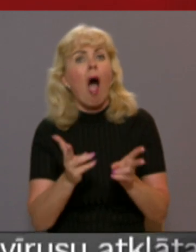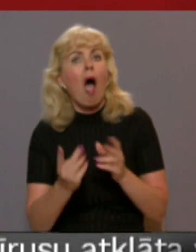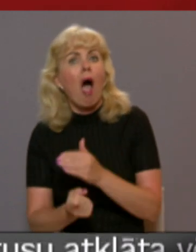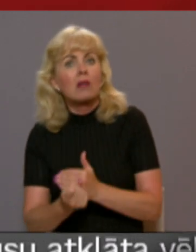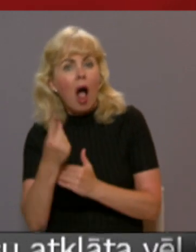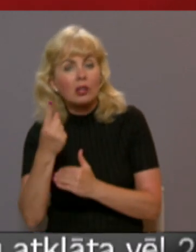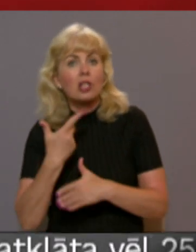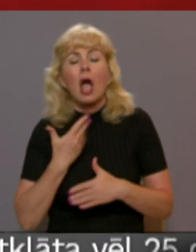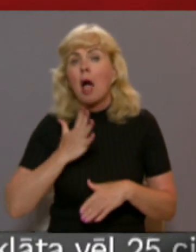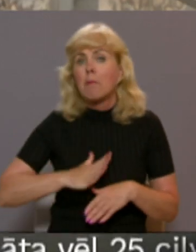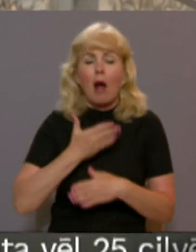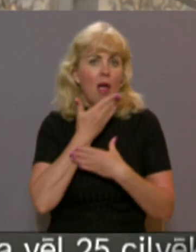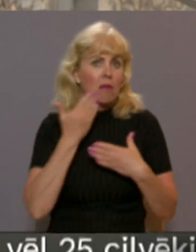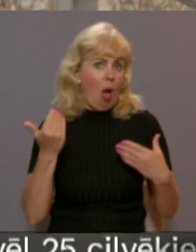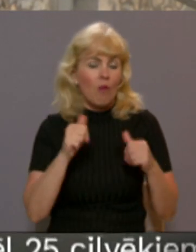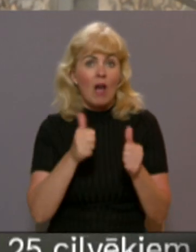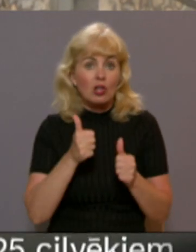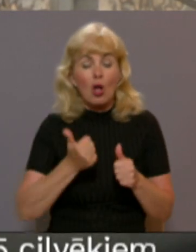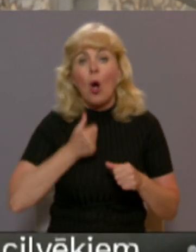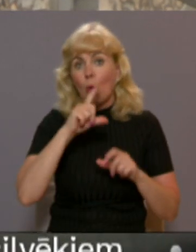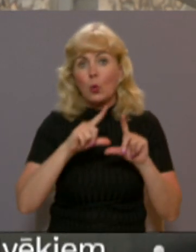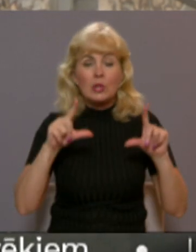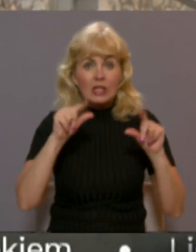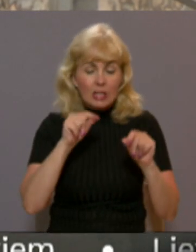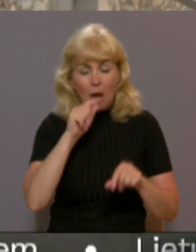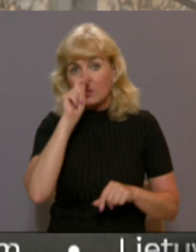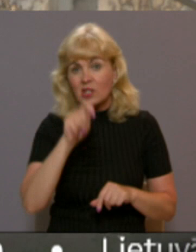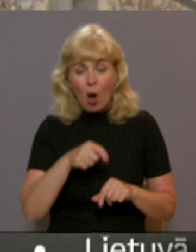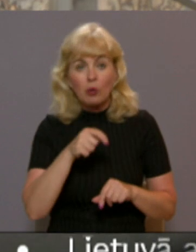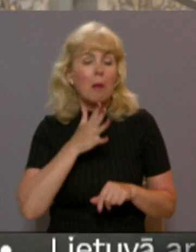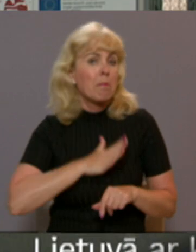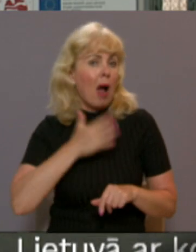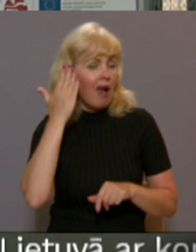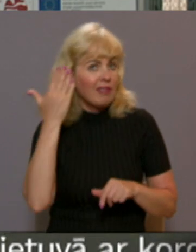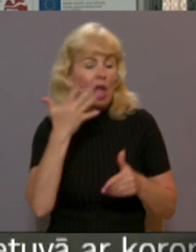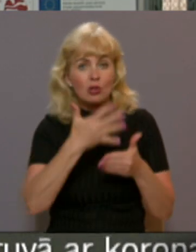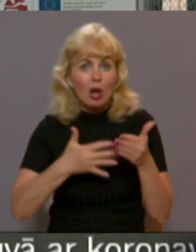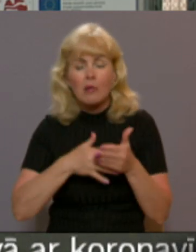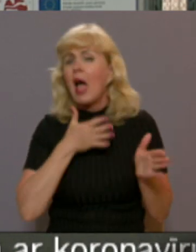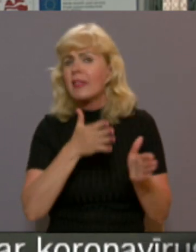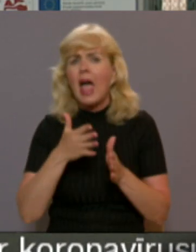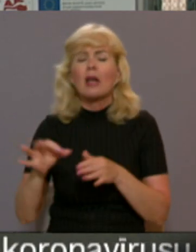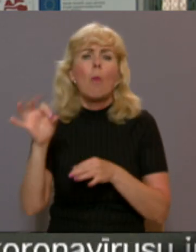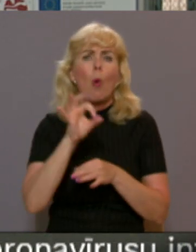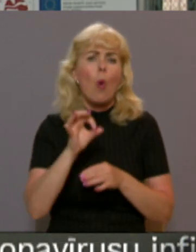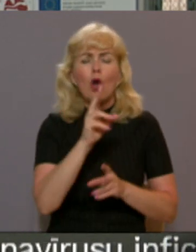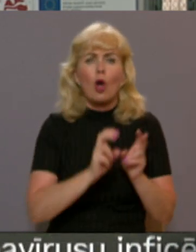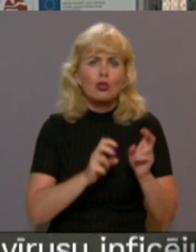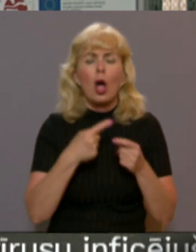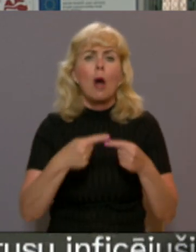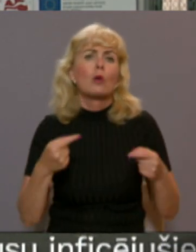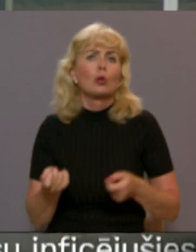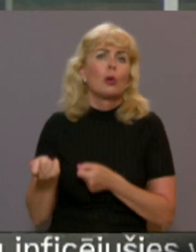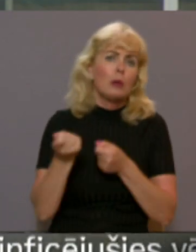pašiem arī šobrīd nekādu versiju nav. Uzņēmums zaudējumus vēl rēķina, bet notikušais neietekmēs olu ražošanu un produktu piegāda